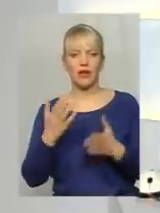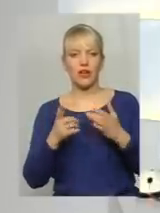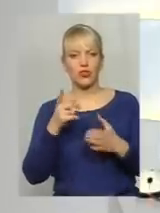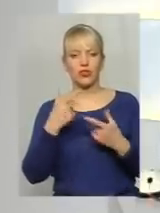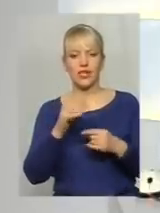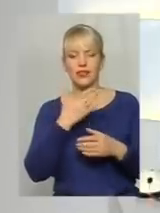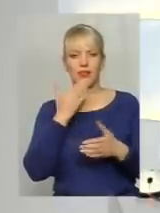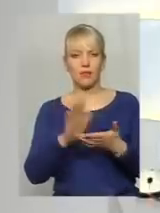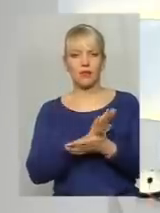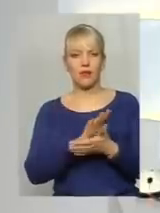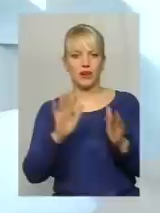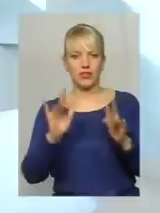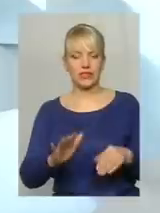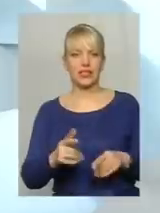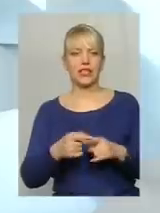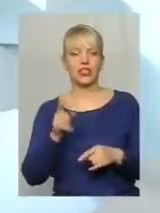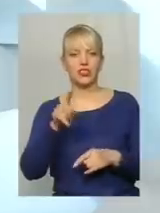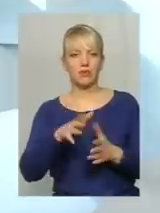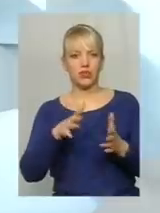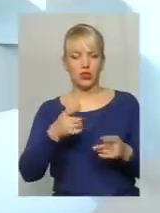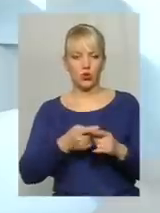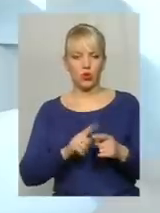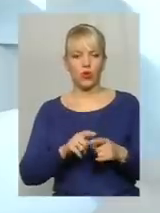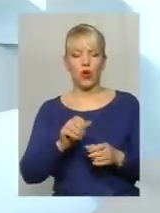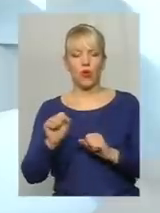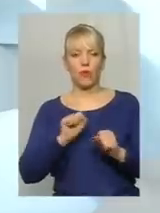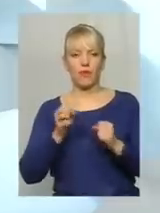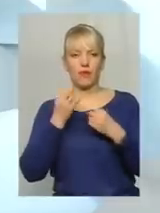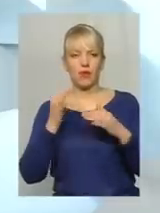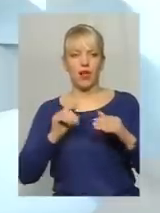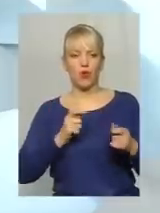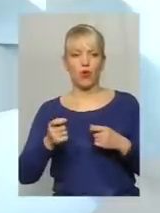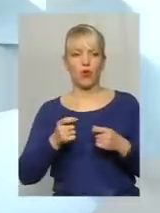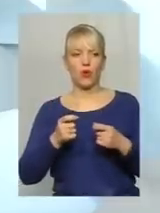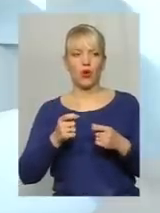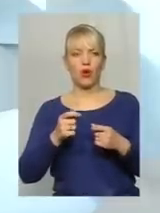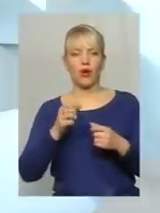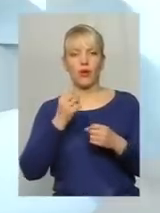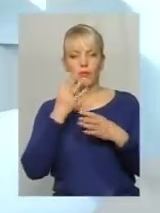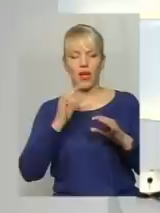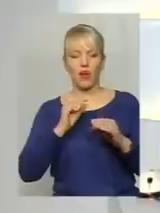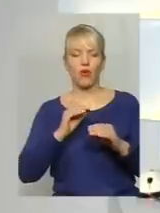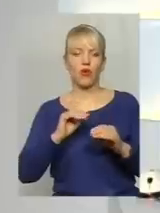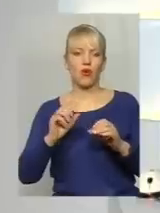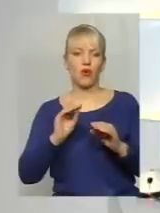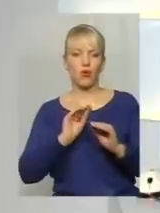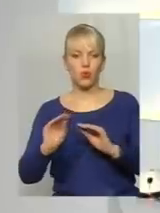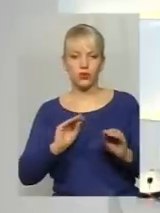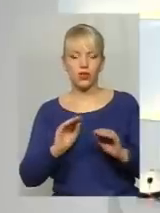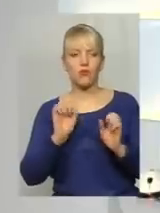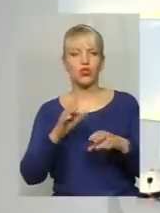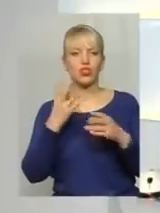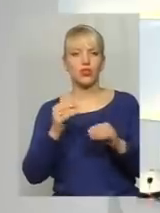прибирають сніг. І за це більше того управління благоустрою Хмельницької міської ради може складати протокол. На конкурс